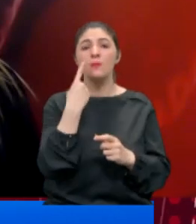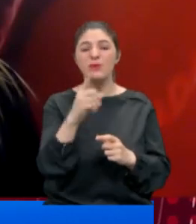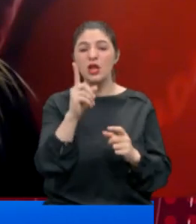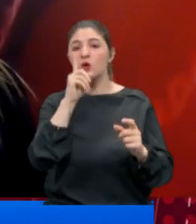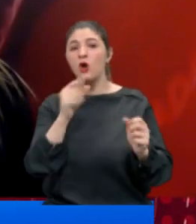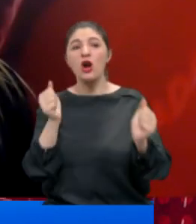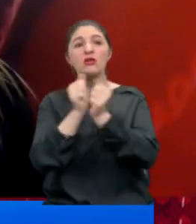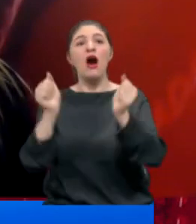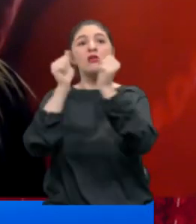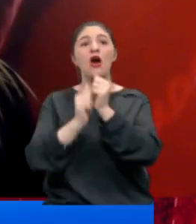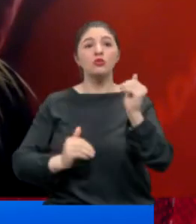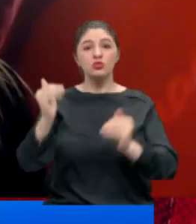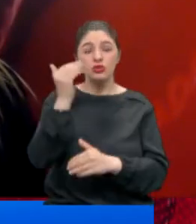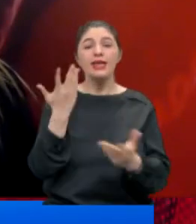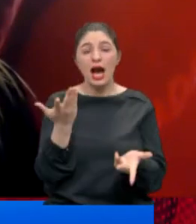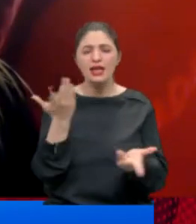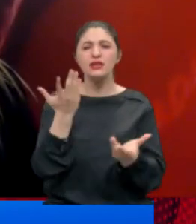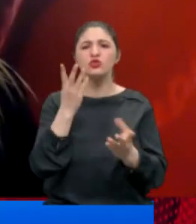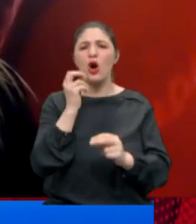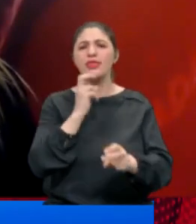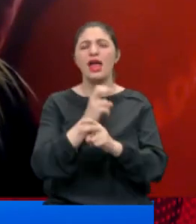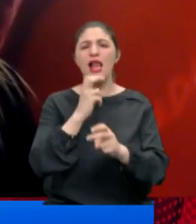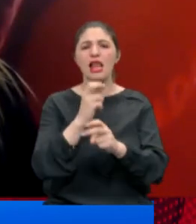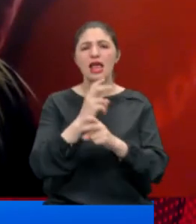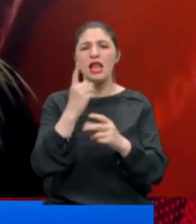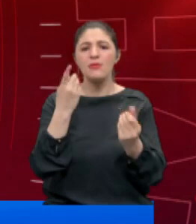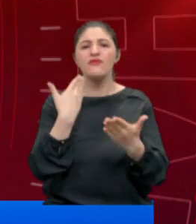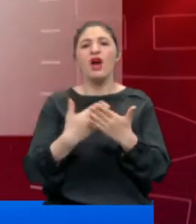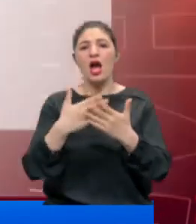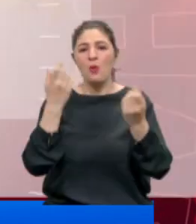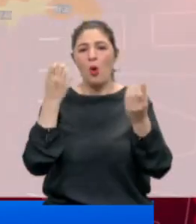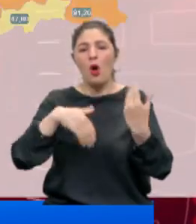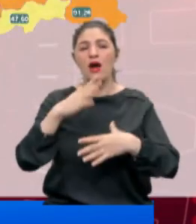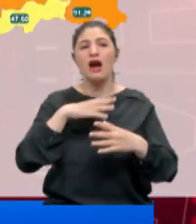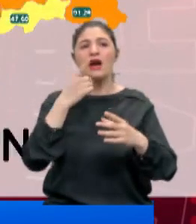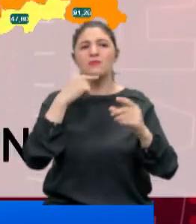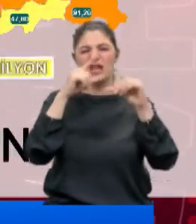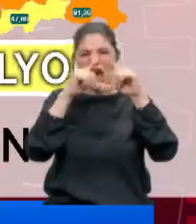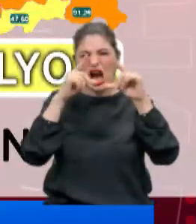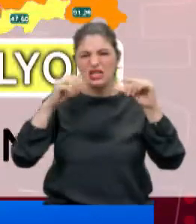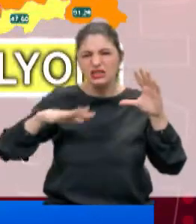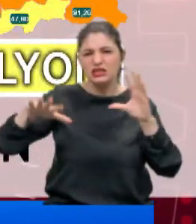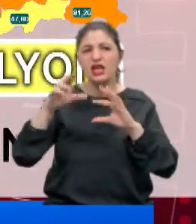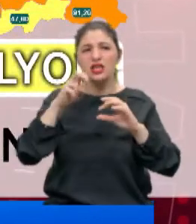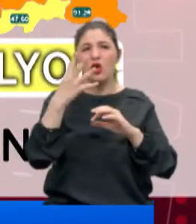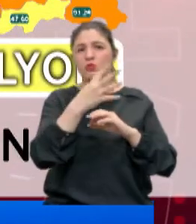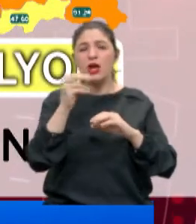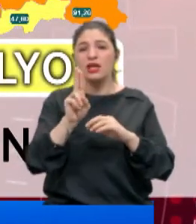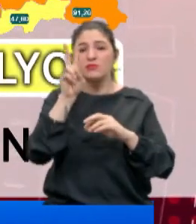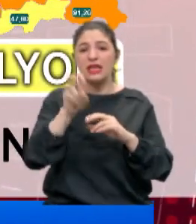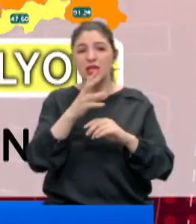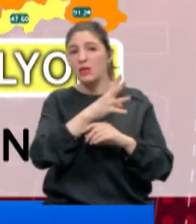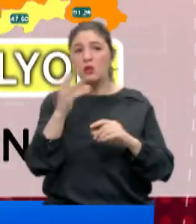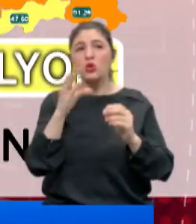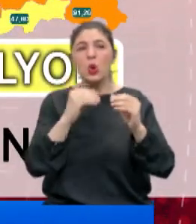'ün katlarca üstünde. Yani çok tehlikeli, vahim bir durumdayım. Harita kıpkırmızı, 84 milyonluk Türkiye'nin 78